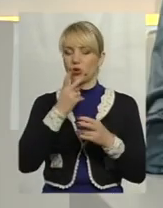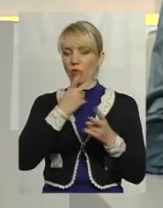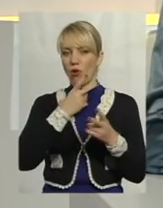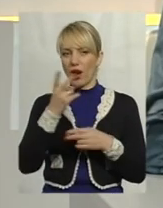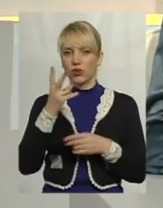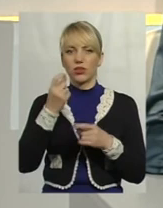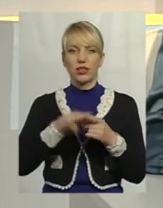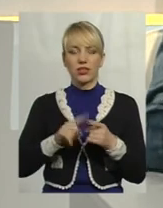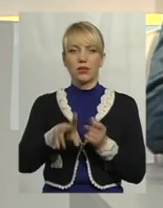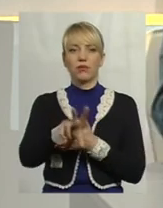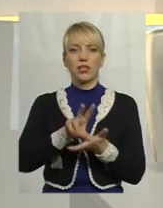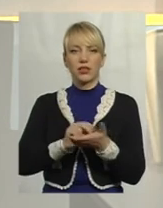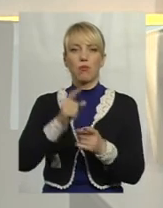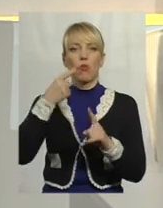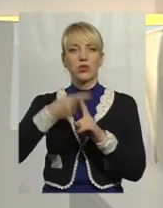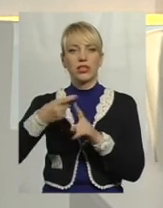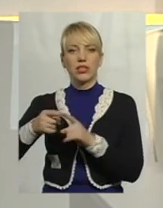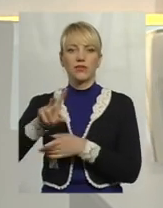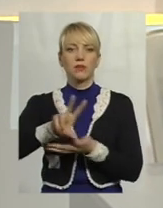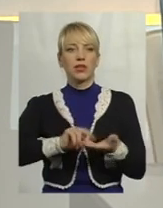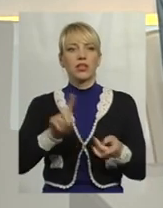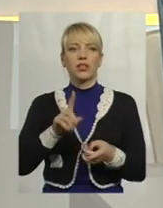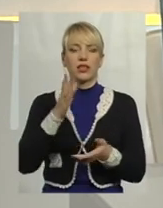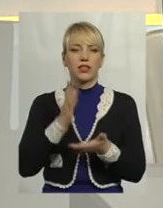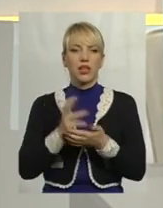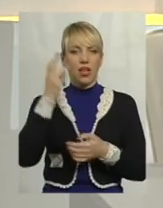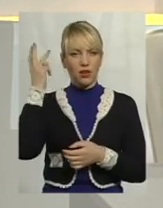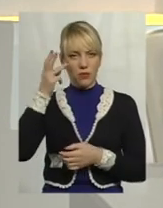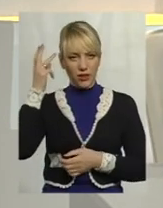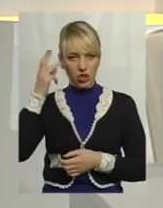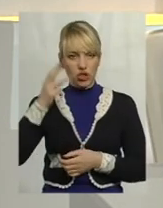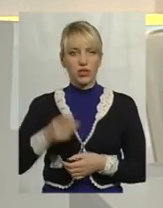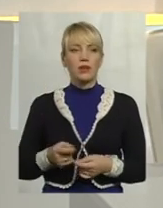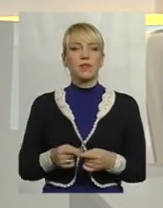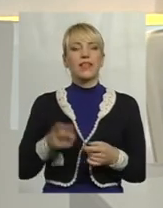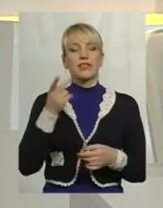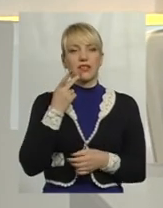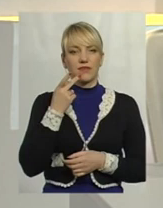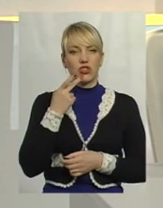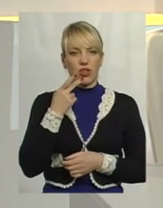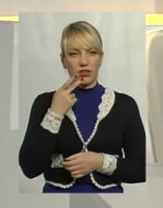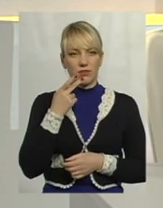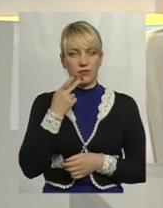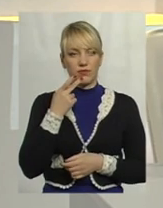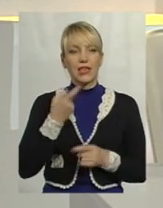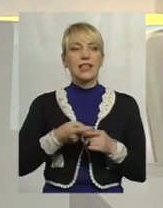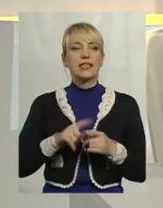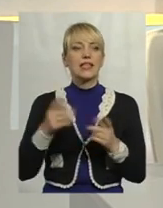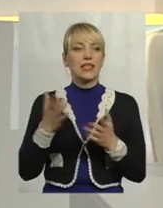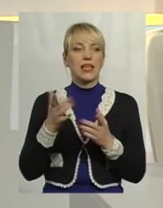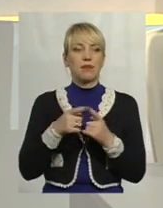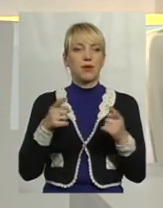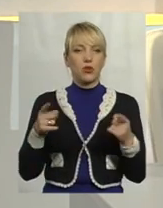на ті приклади, позитивні приклади, які вже є на Хмельниччині, зазвичай, це який період